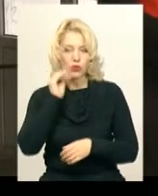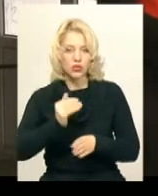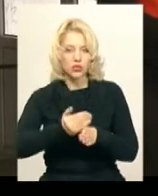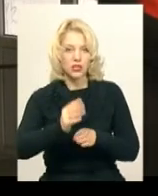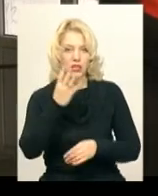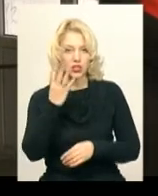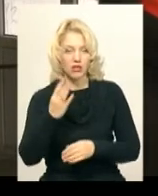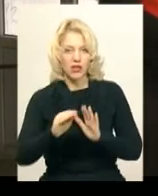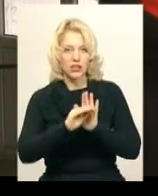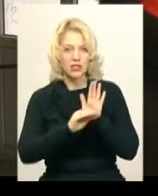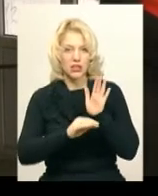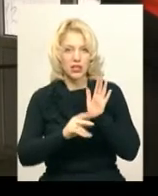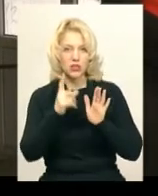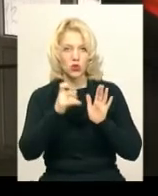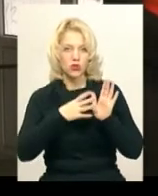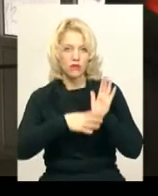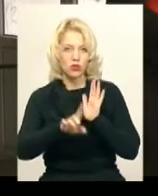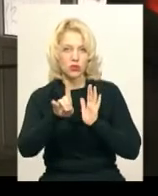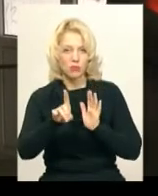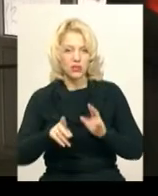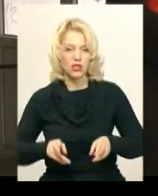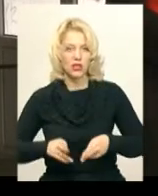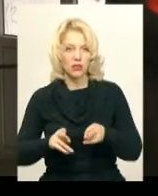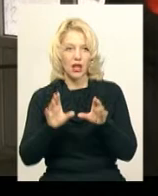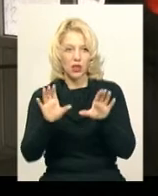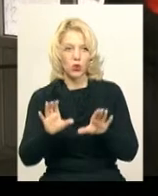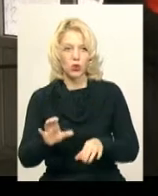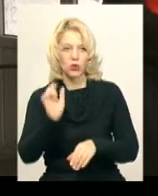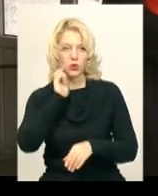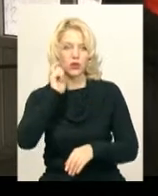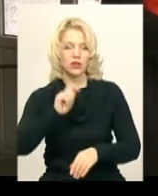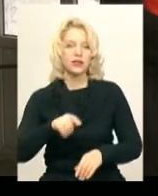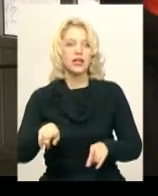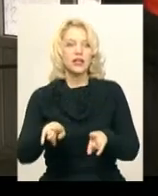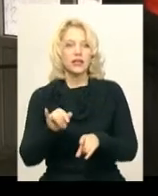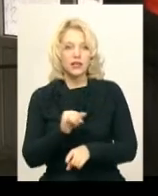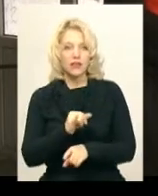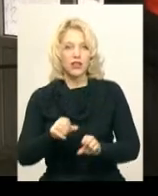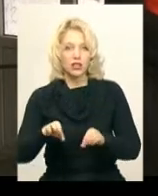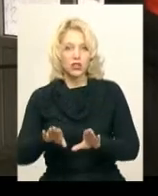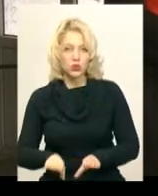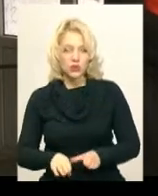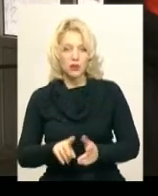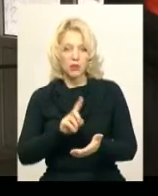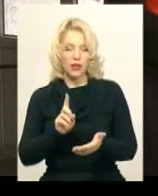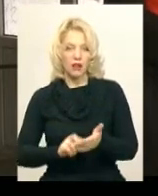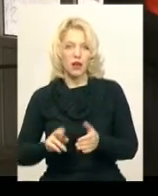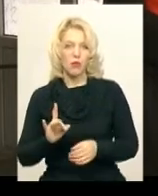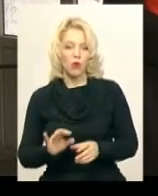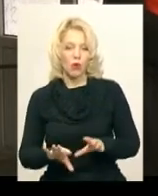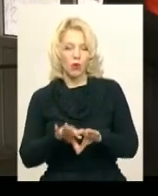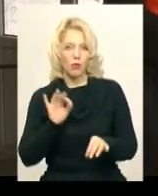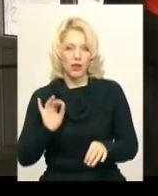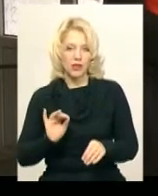4 статті 191 Кримінального кодексу України та вирішується питання про обрання